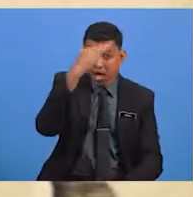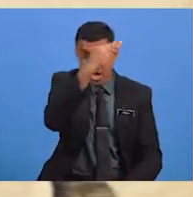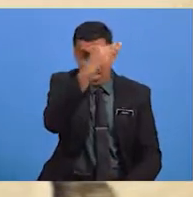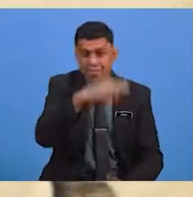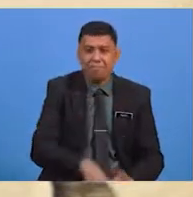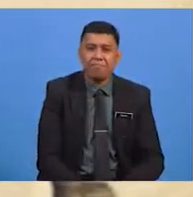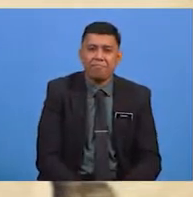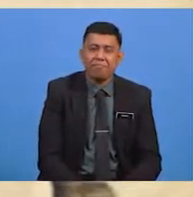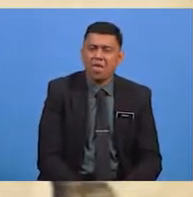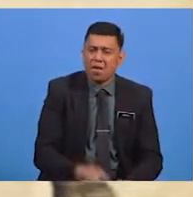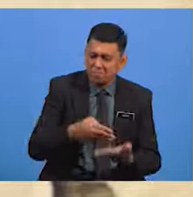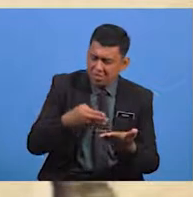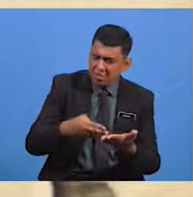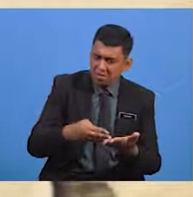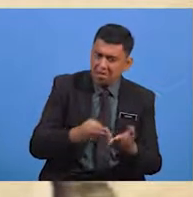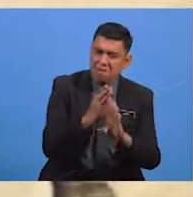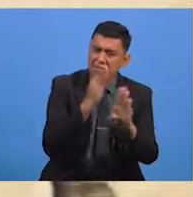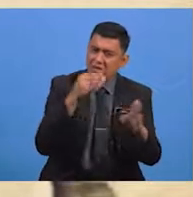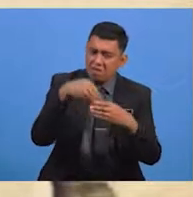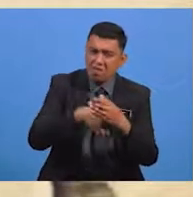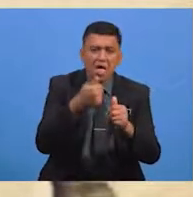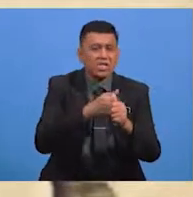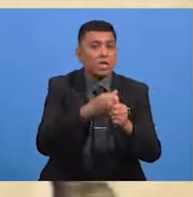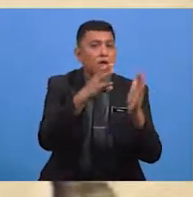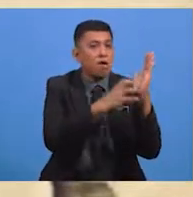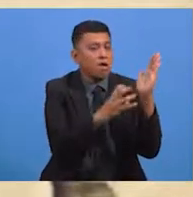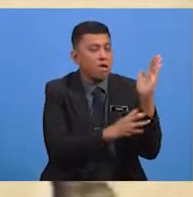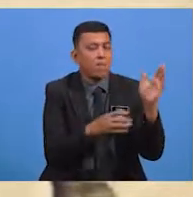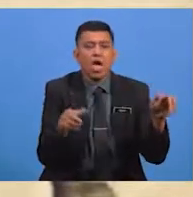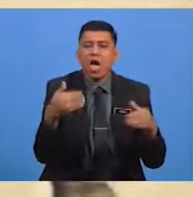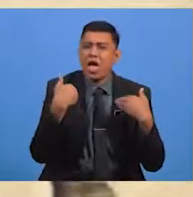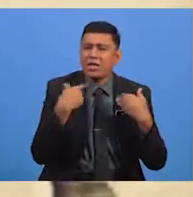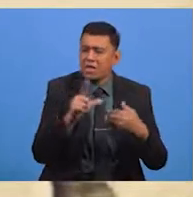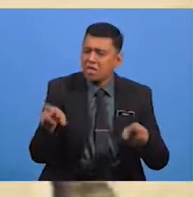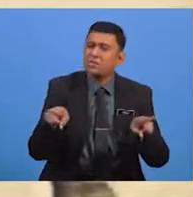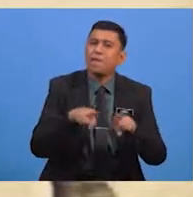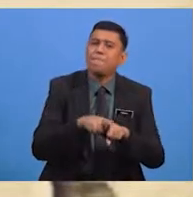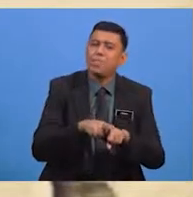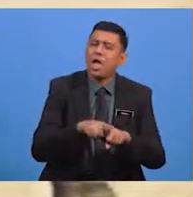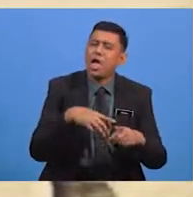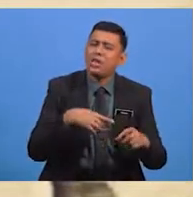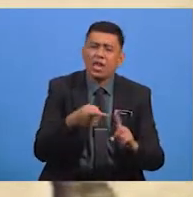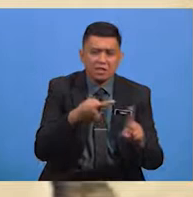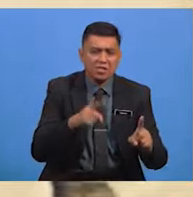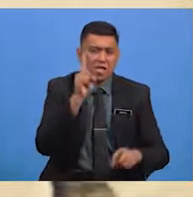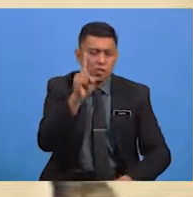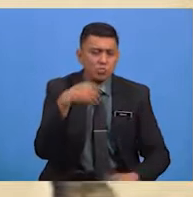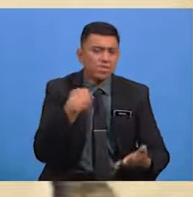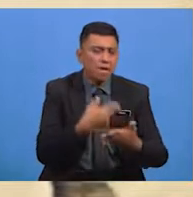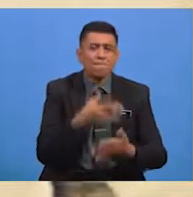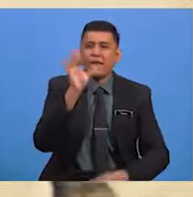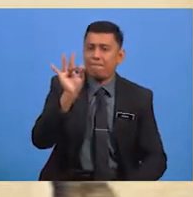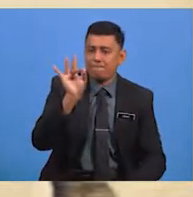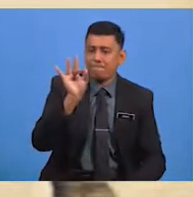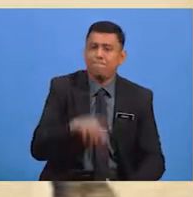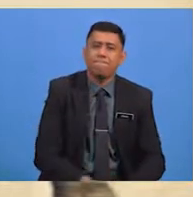Bilangan Baris Dalam Setiap Rangkap Adalah Sama Daripada Rangkap Satu Hingga Rangkap Kelapan